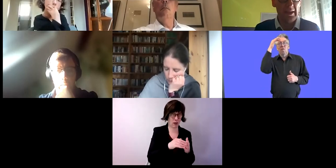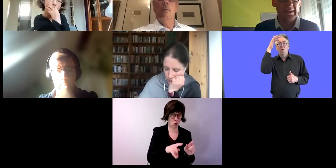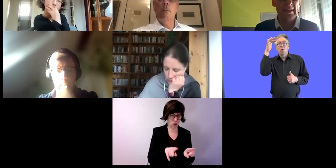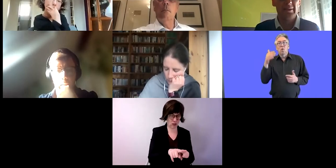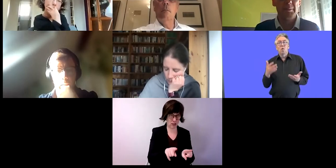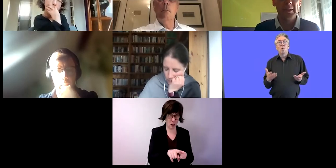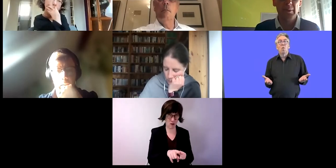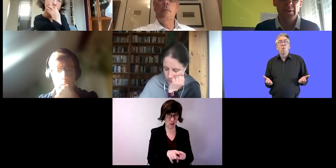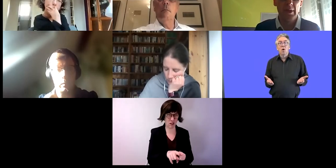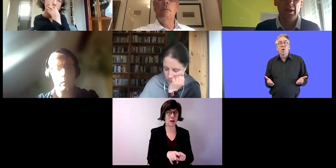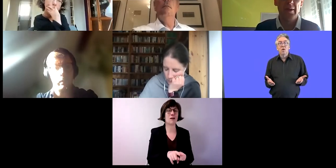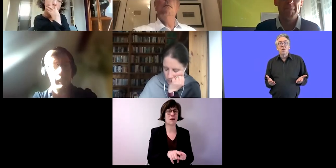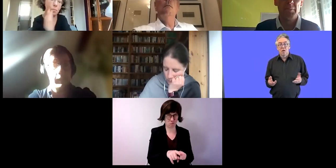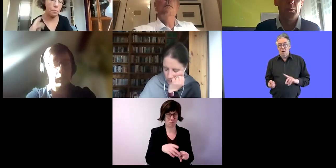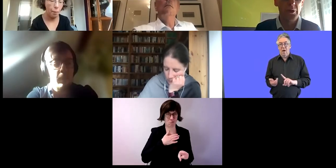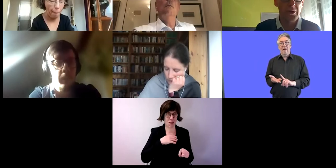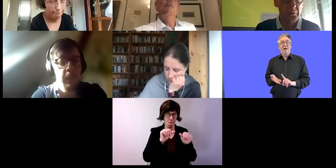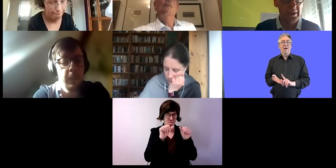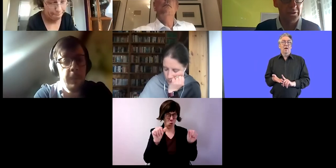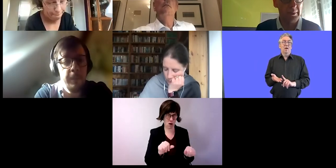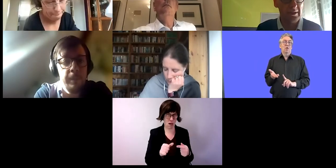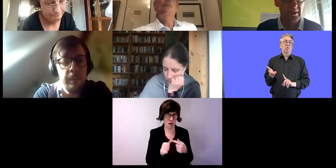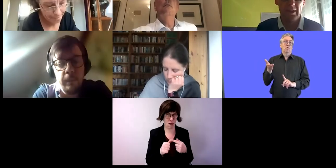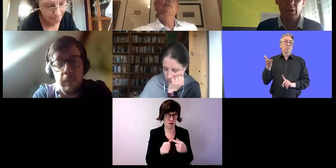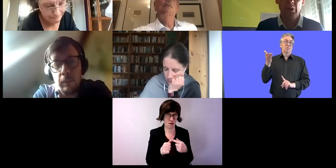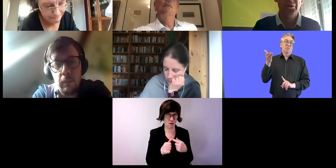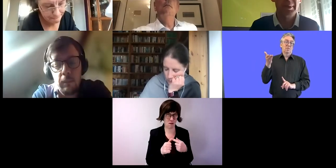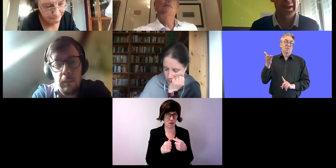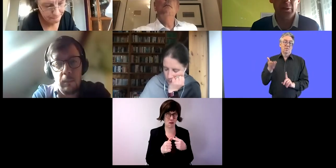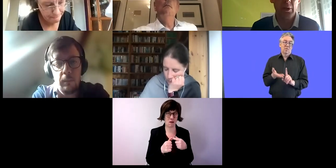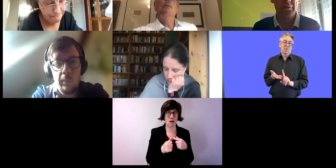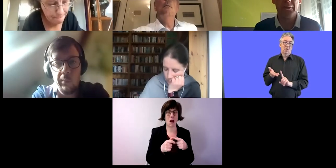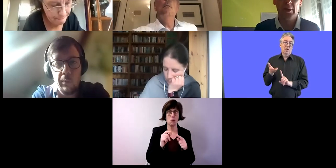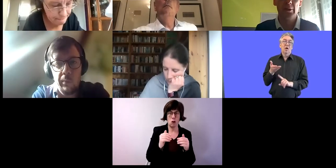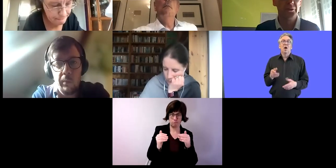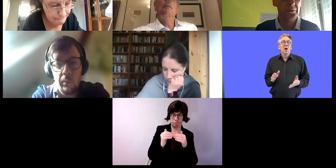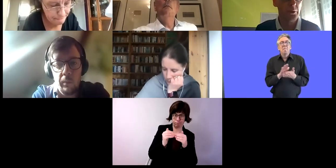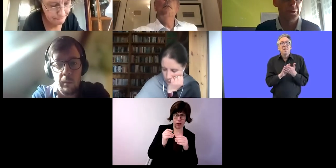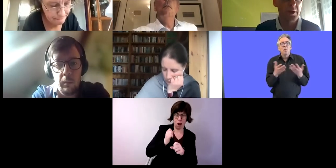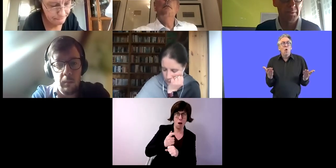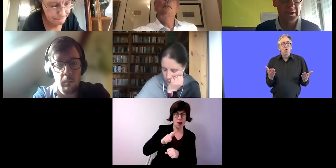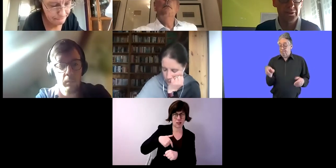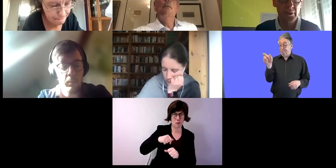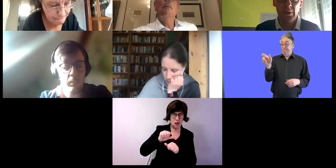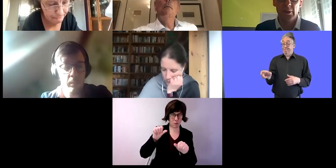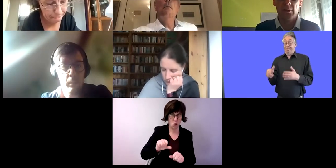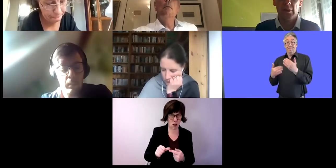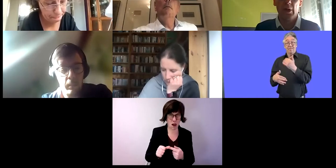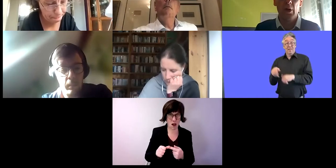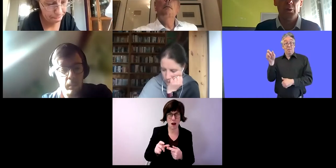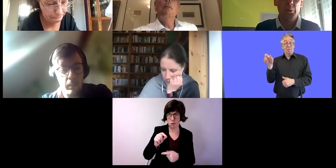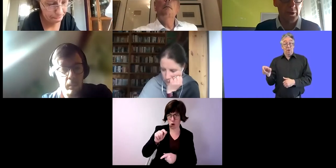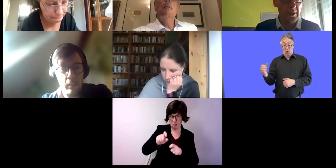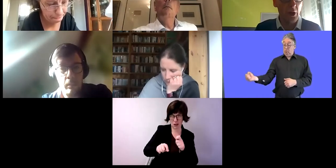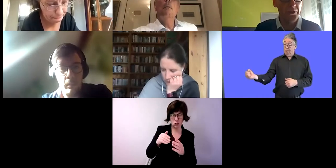unser Modell des entsprechenden Arbeitsplatzes. Das bedeutet, dass Menschen mit